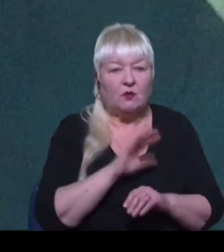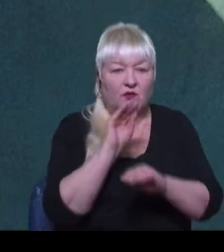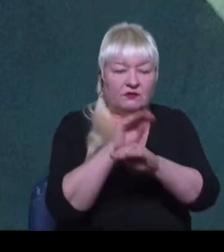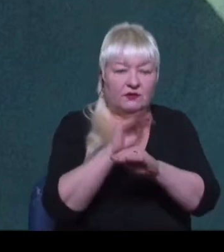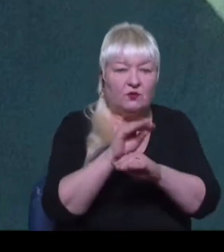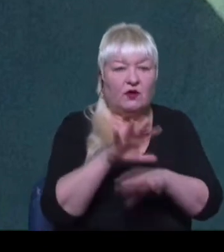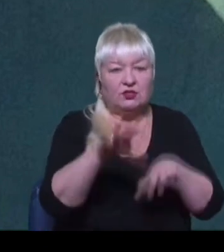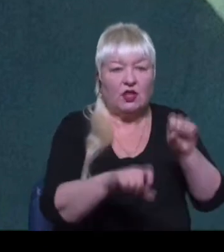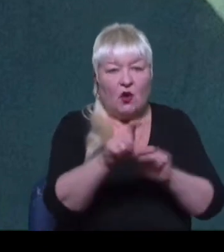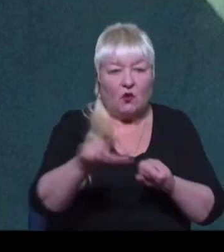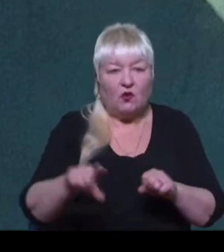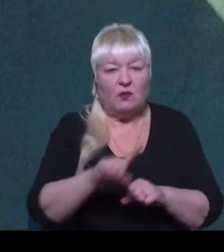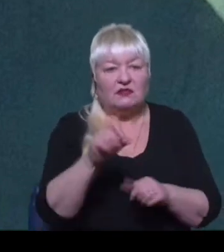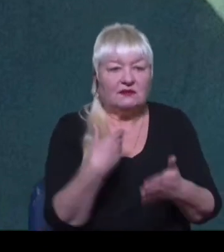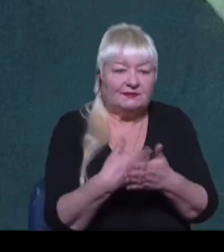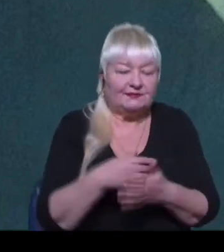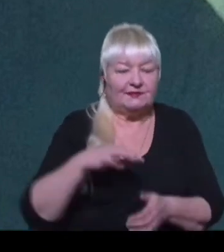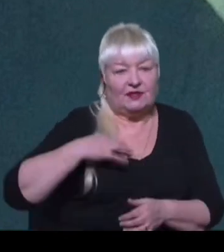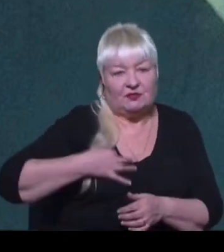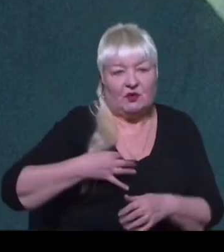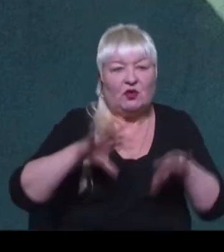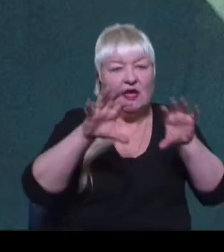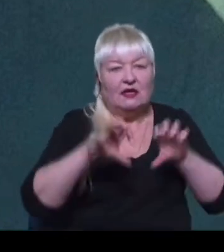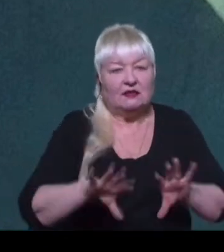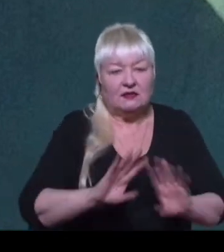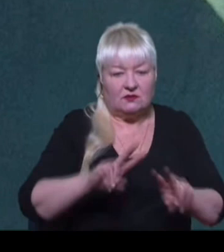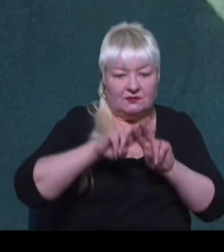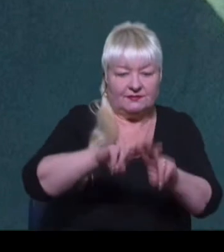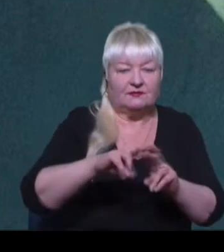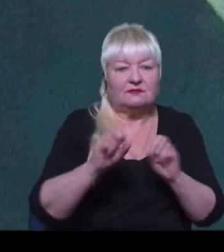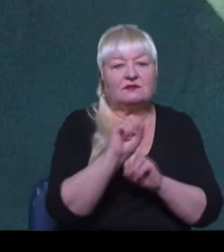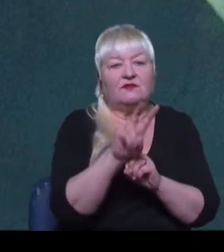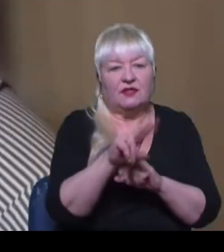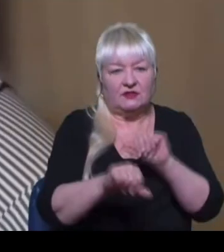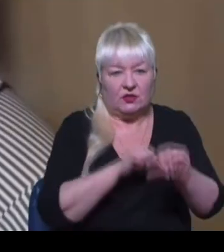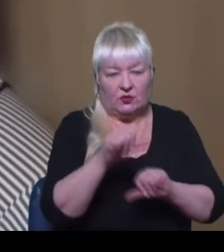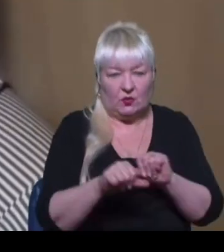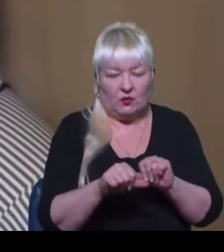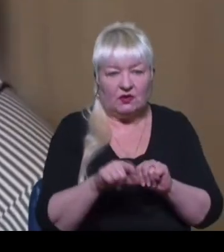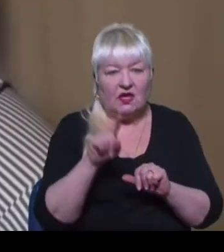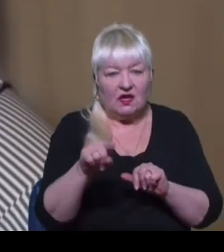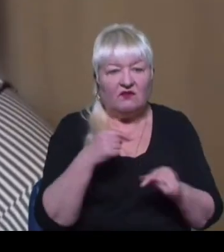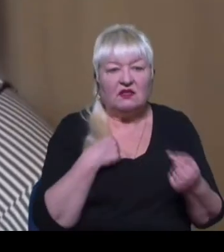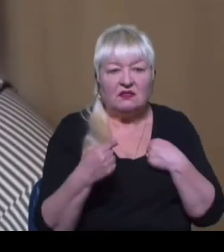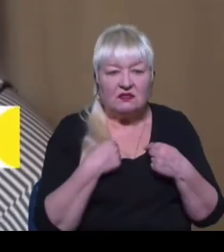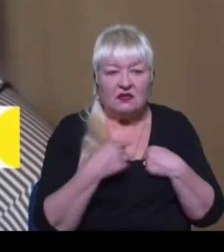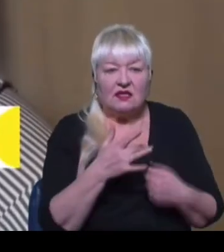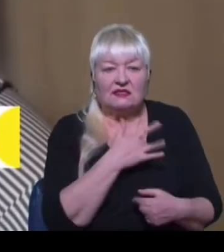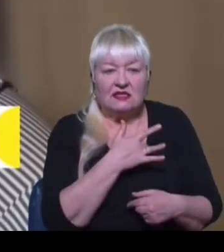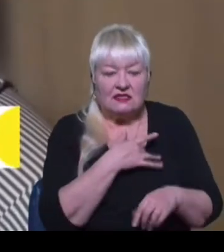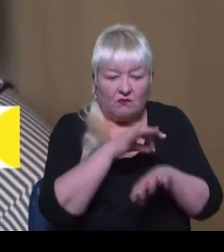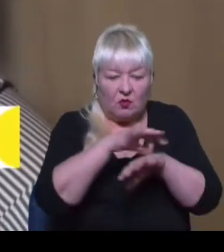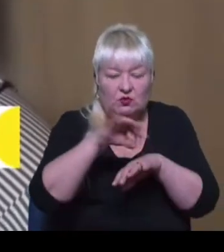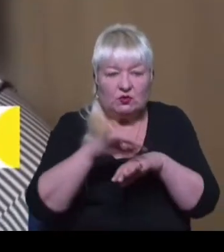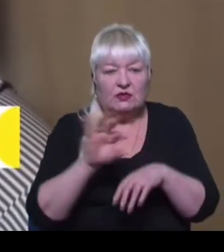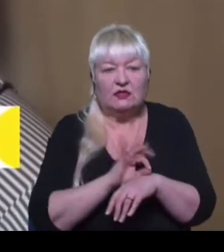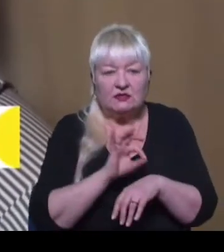окупантами за ніби шпіонаж та незаконно засуджений до 12 років ув'язання. Він страждав на серцево-судинні